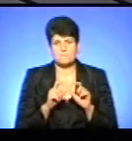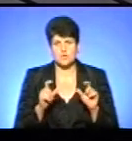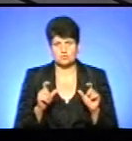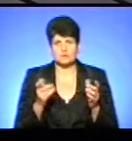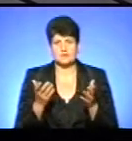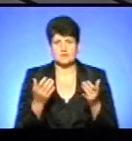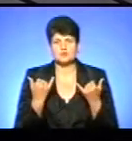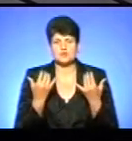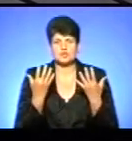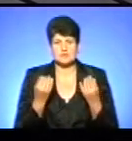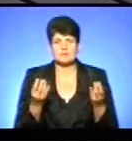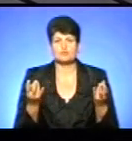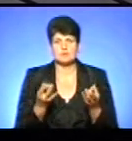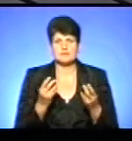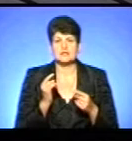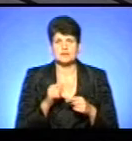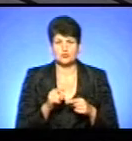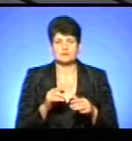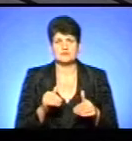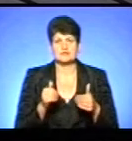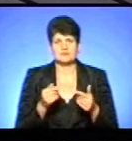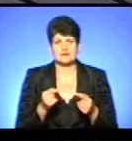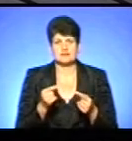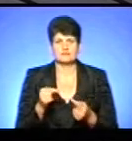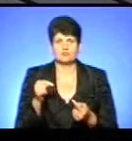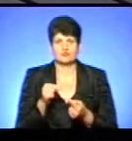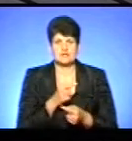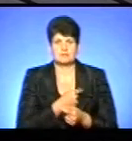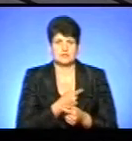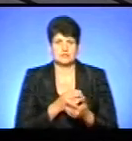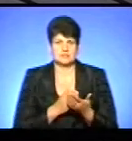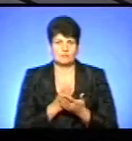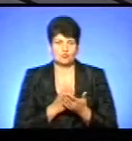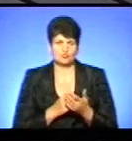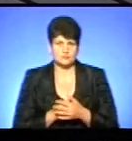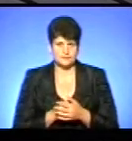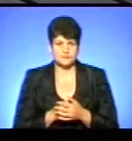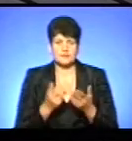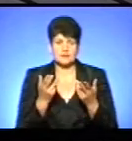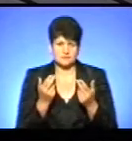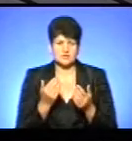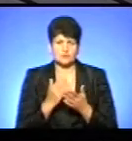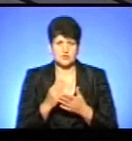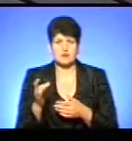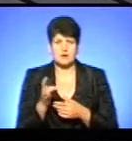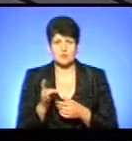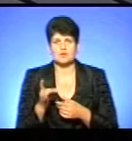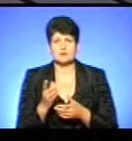які на сьогоднішній день потрібні для того, щоб надавалися відповідні медичні послуги. І, звичайно, є райони, в